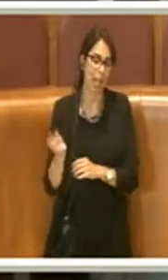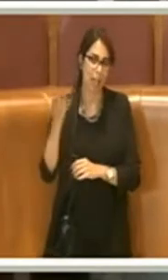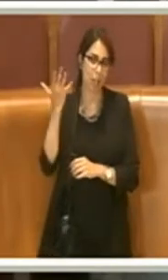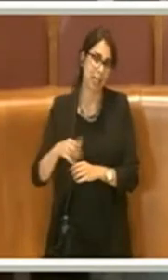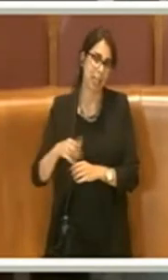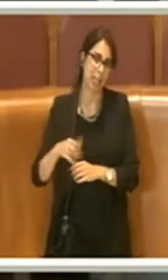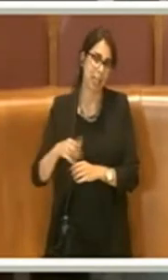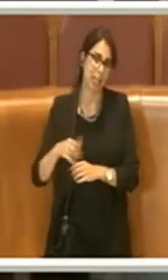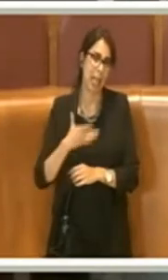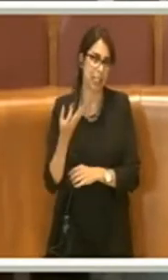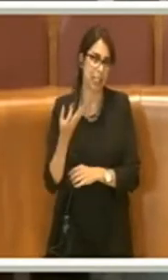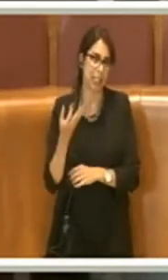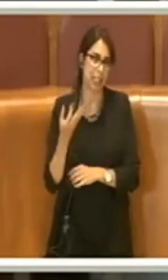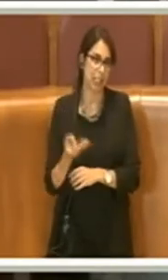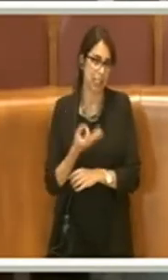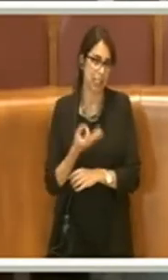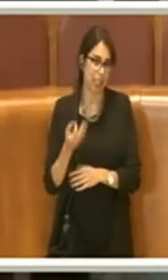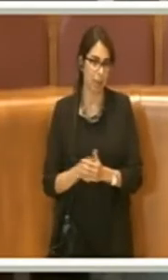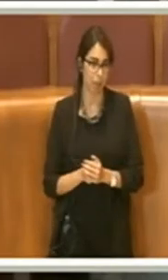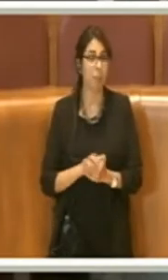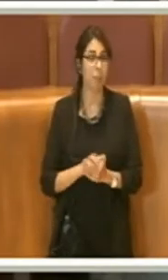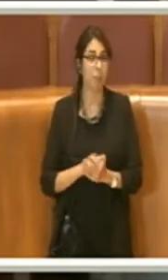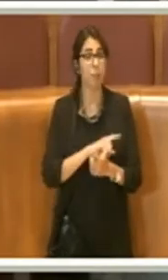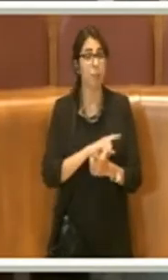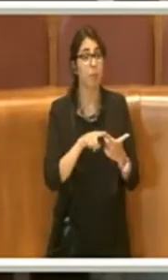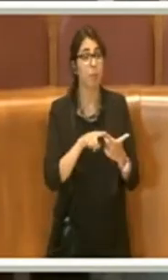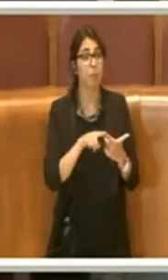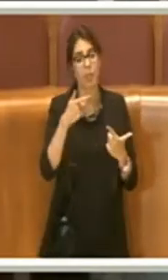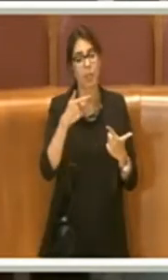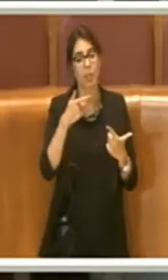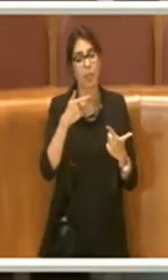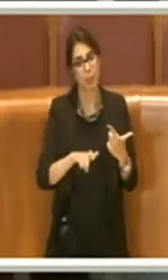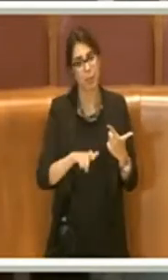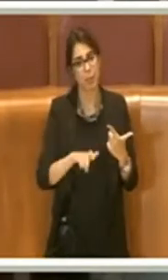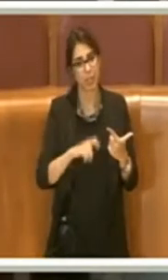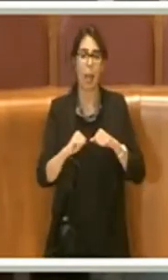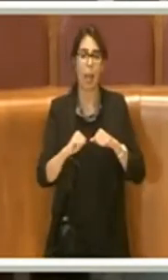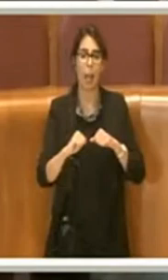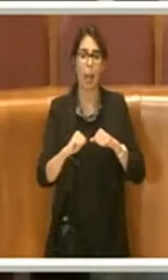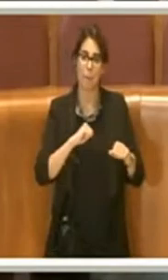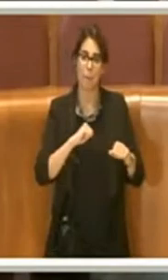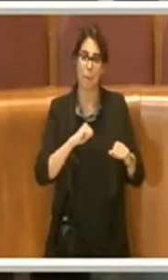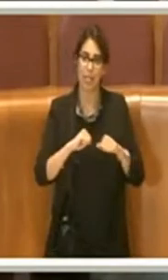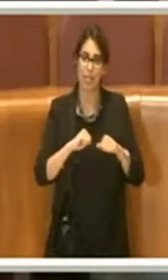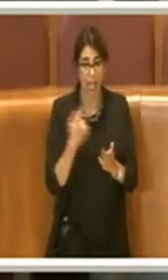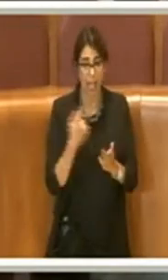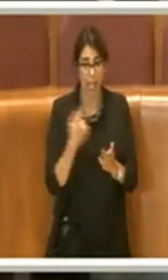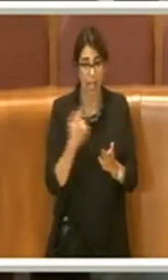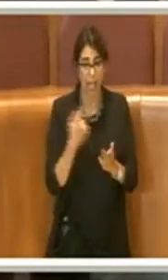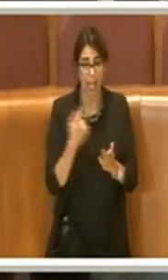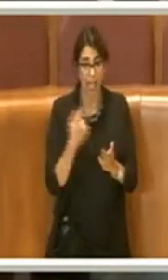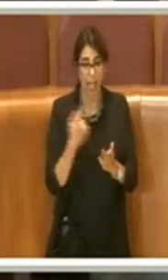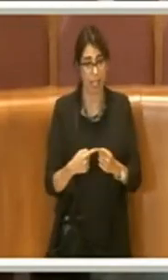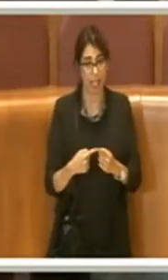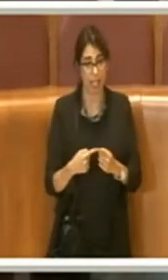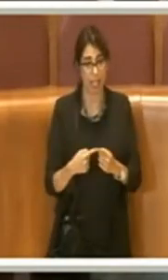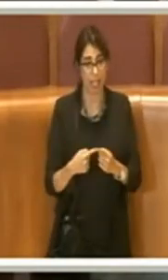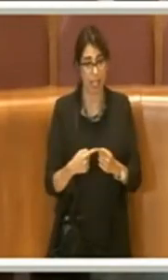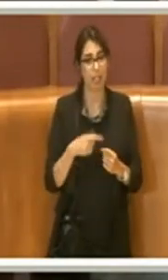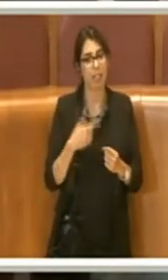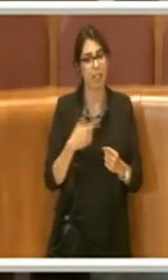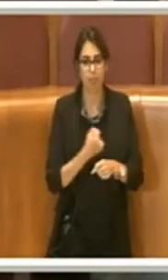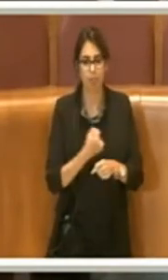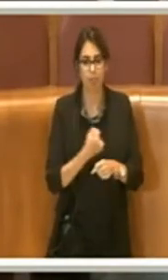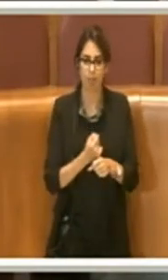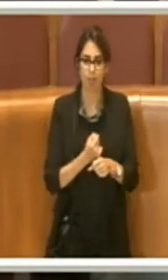sempre, e sia perché l'amministrazione ha operato in questi anni con oculatezza